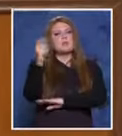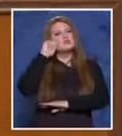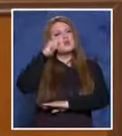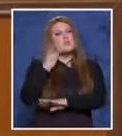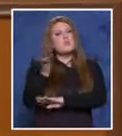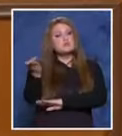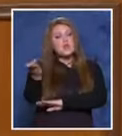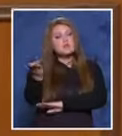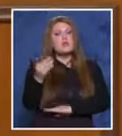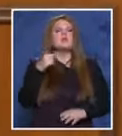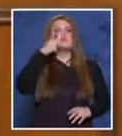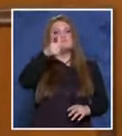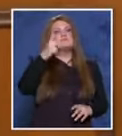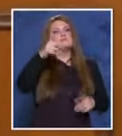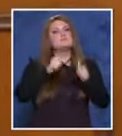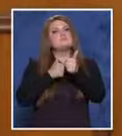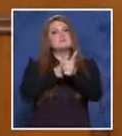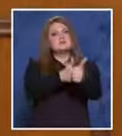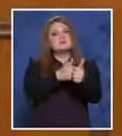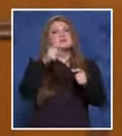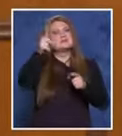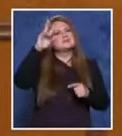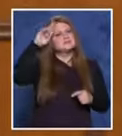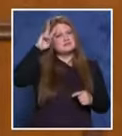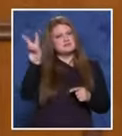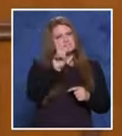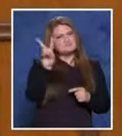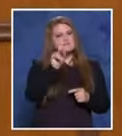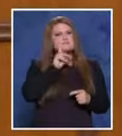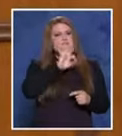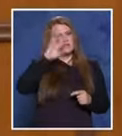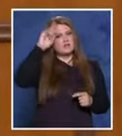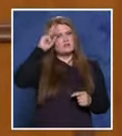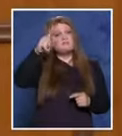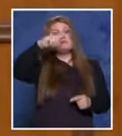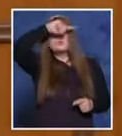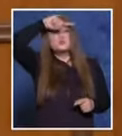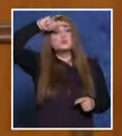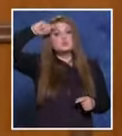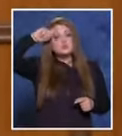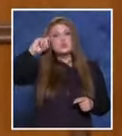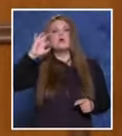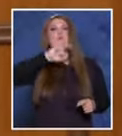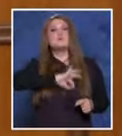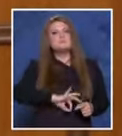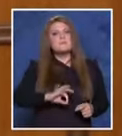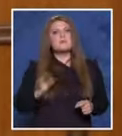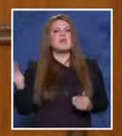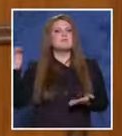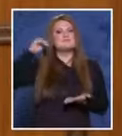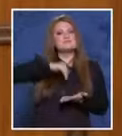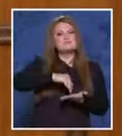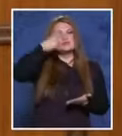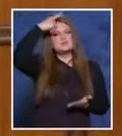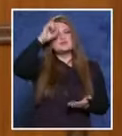придружен от неговата сестра Цанка Йорданова. Те с труд успяха да стигнат днес до София от